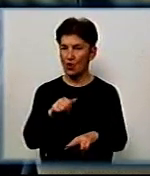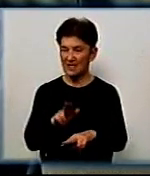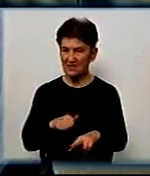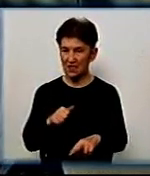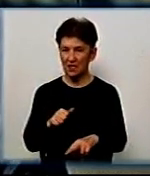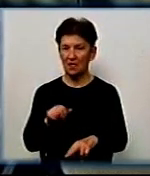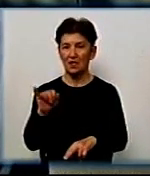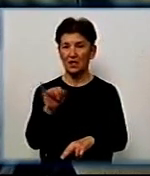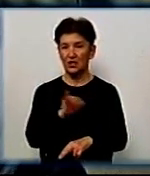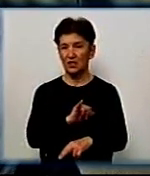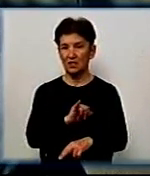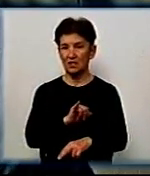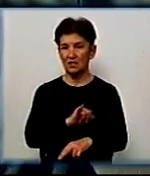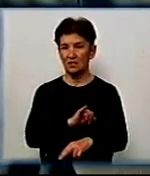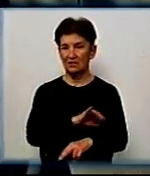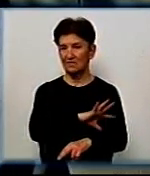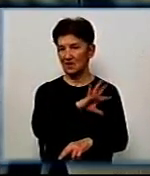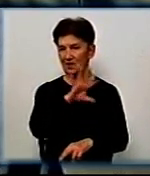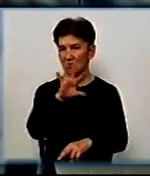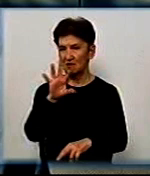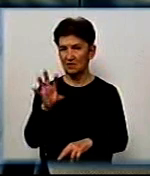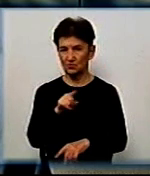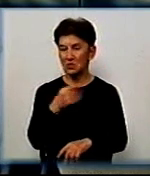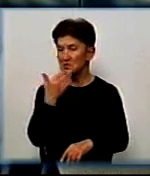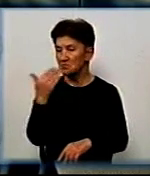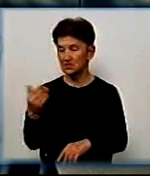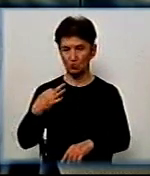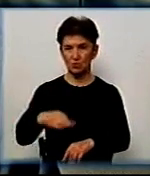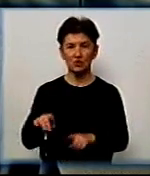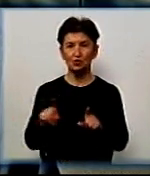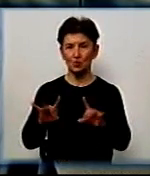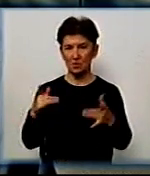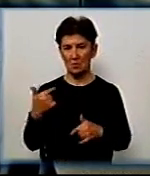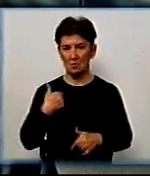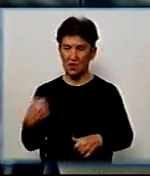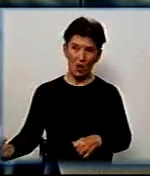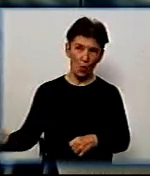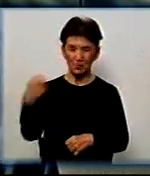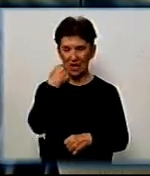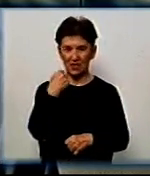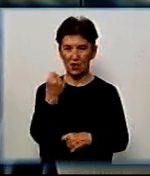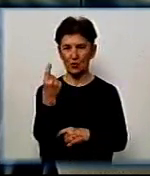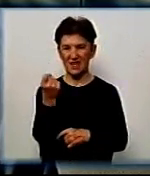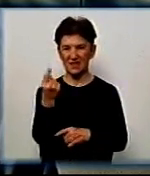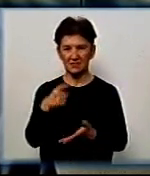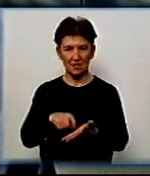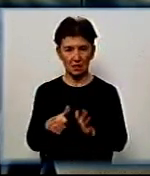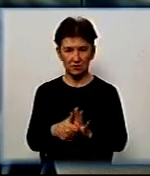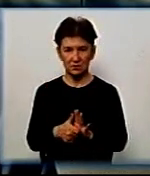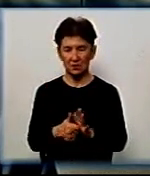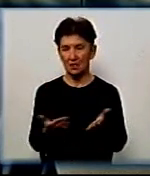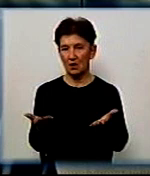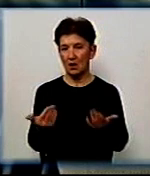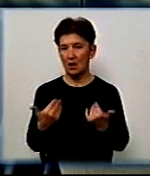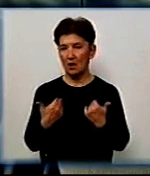спитав у дитини, що трапилось. Він каже, мене ударив 11-й класник. І я,